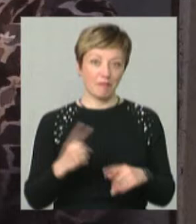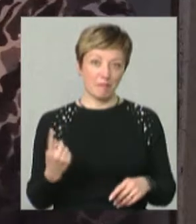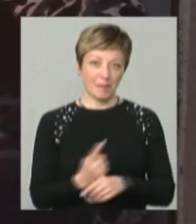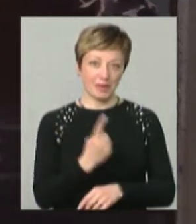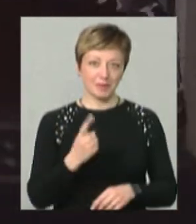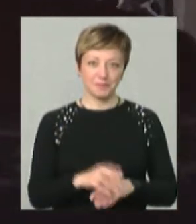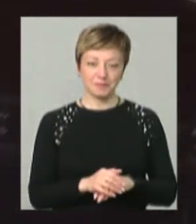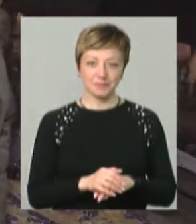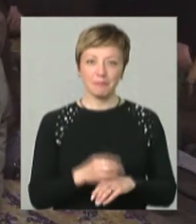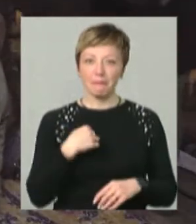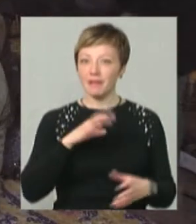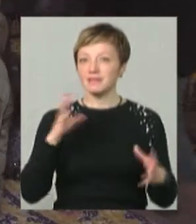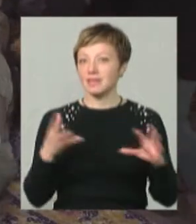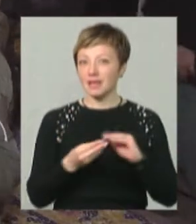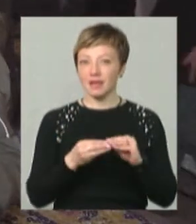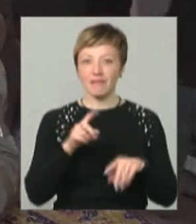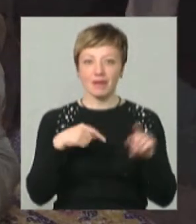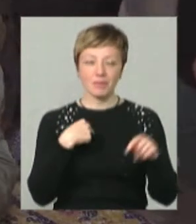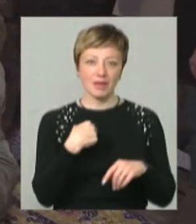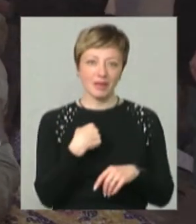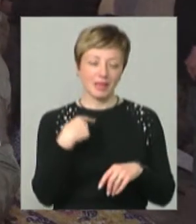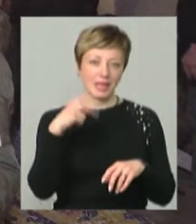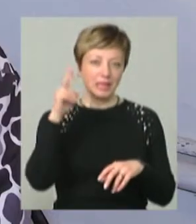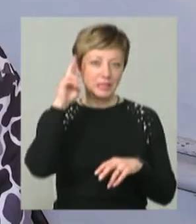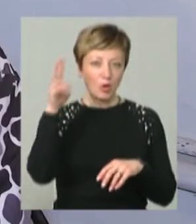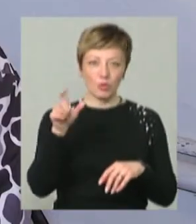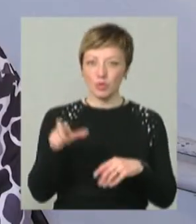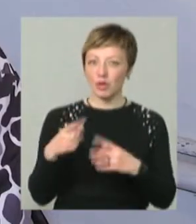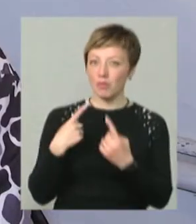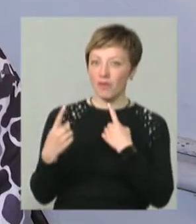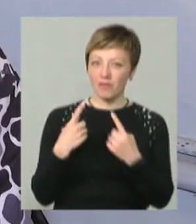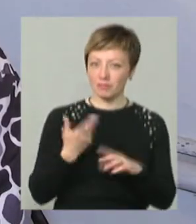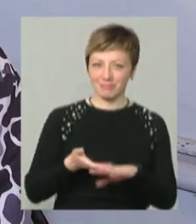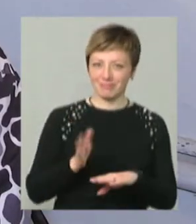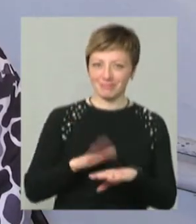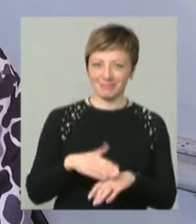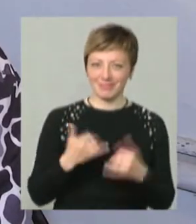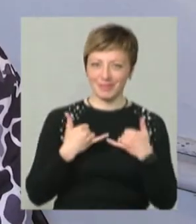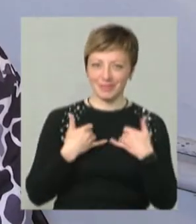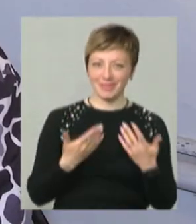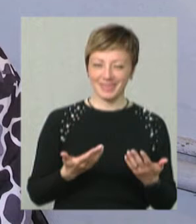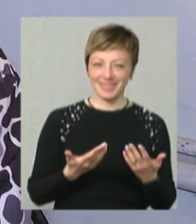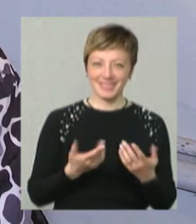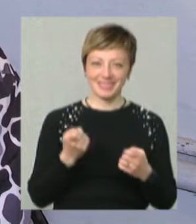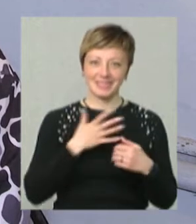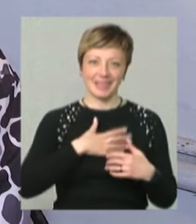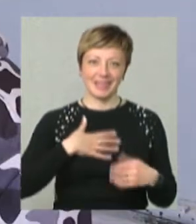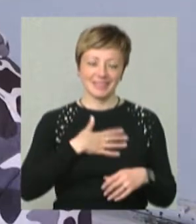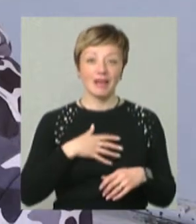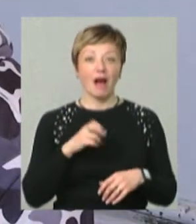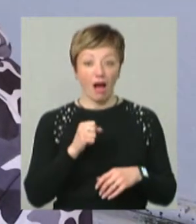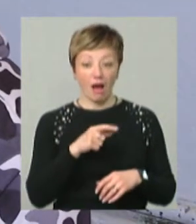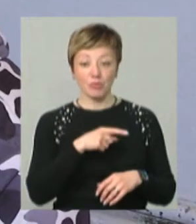вперше. Взагалі мені важко, тому що інтроверт з незнайомою людиною поговорити просто. Це для мене такий мені стрес.